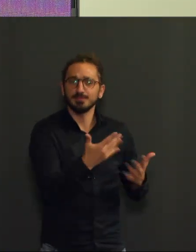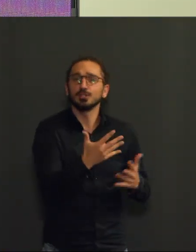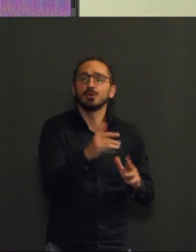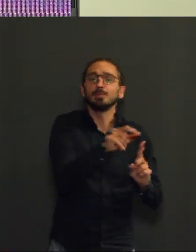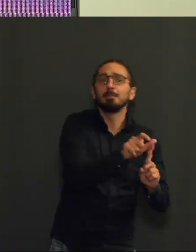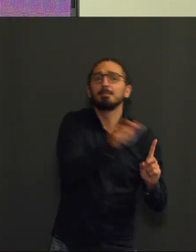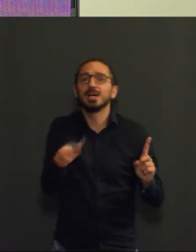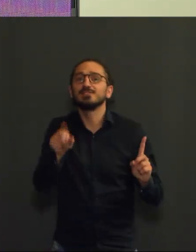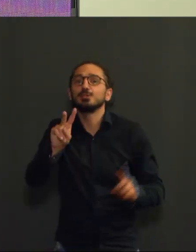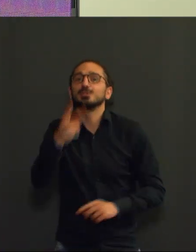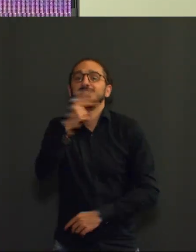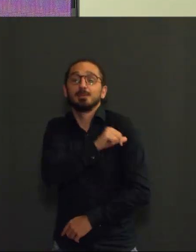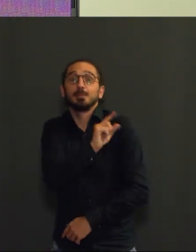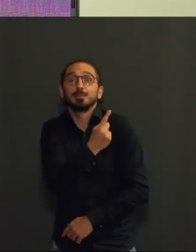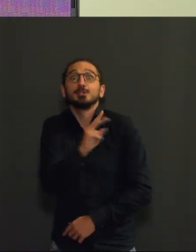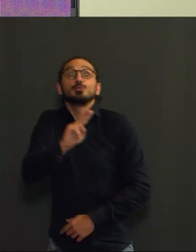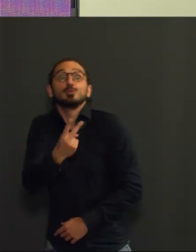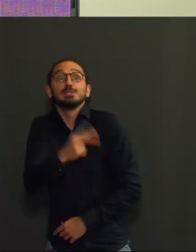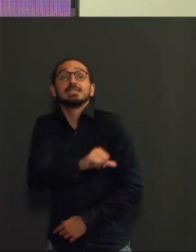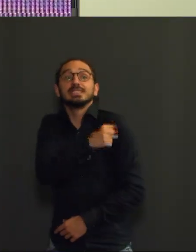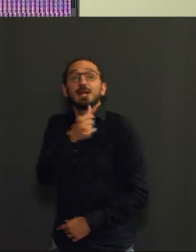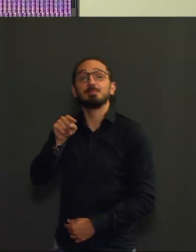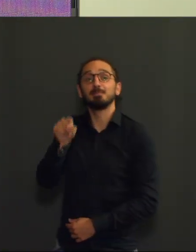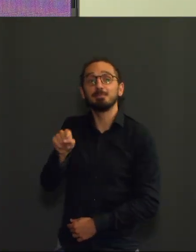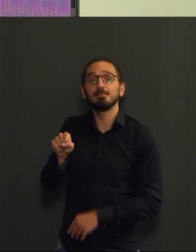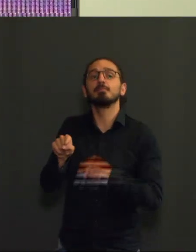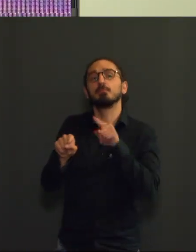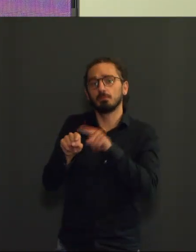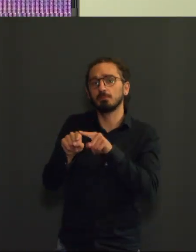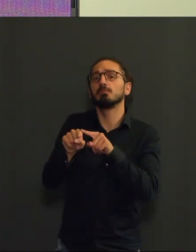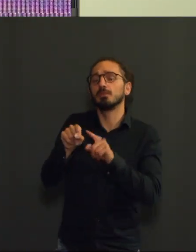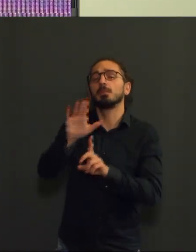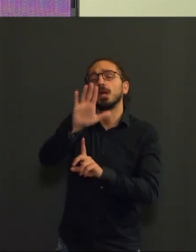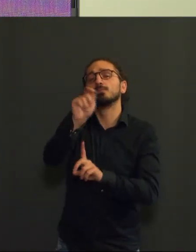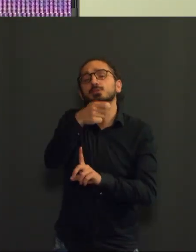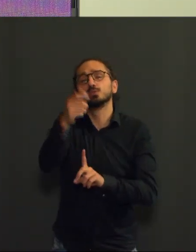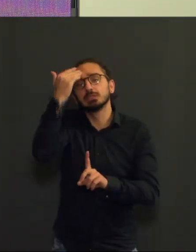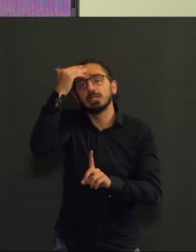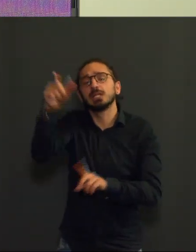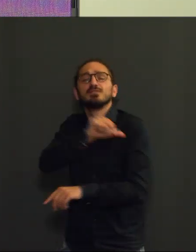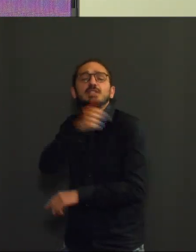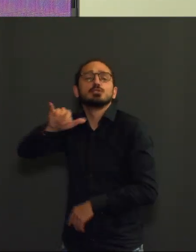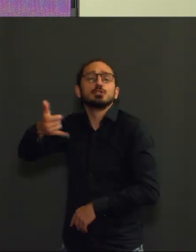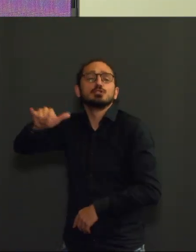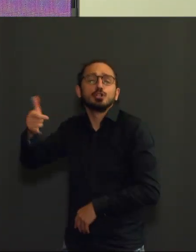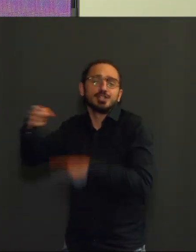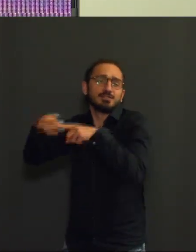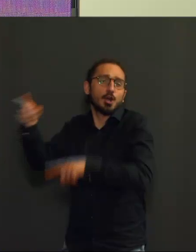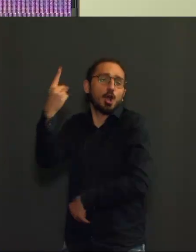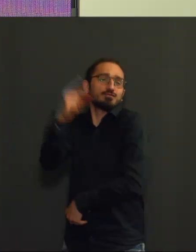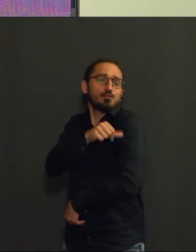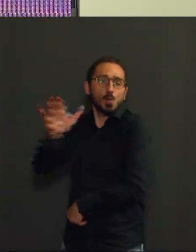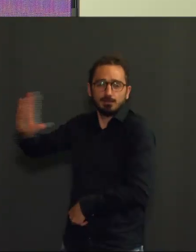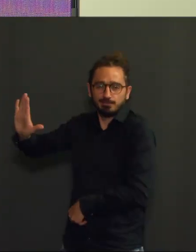Et à nouveau, j'exclus le vaccin Johnson & Johnson qui a été dessiné pour être donné en une seule dose. La deuxième dose est importante parce qu'elle